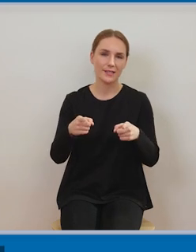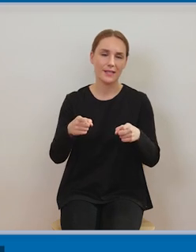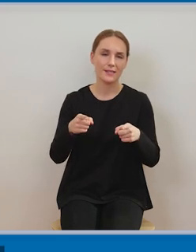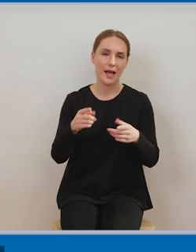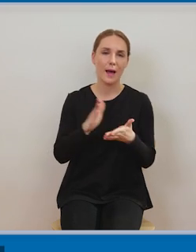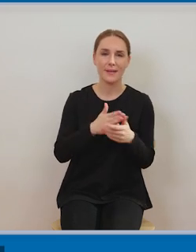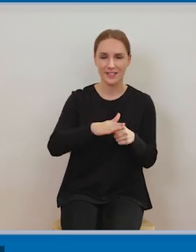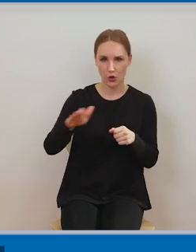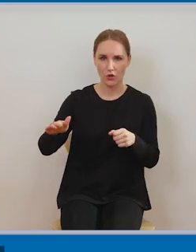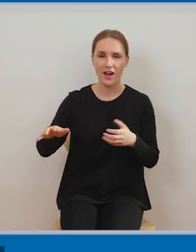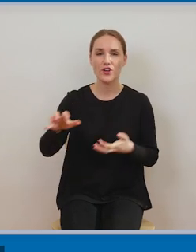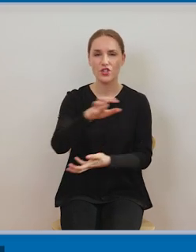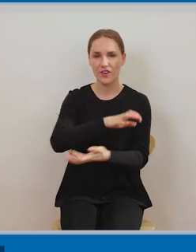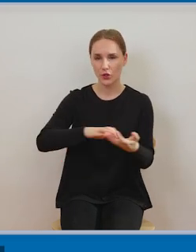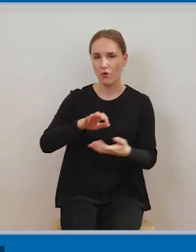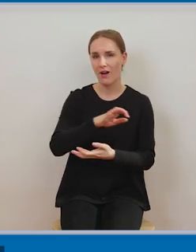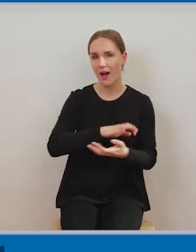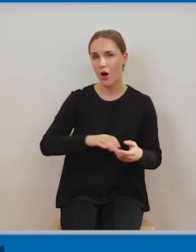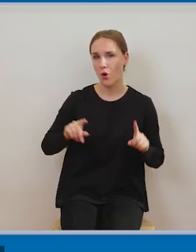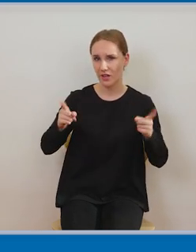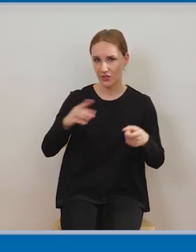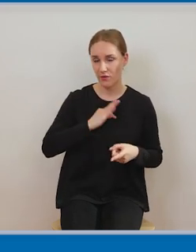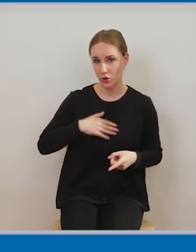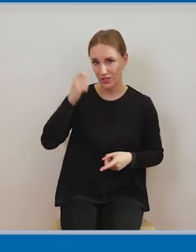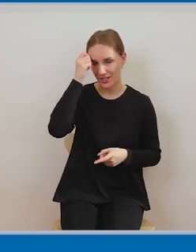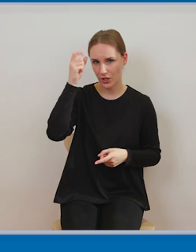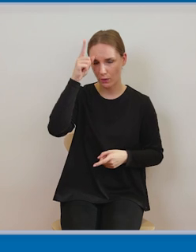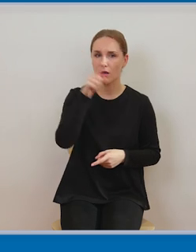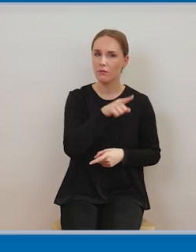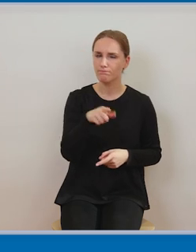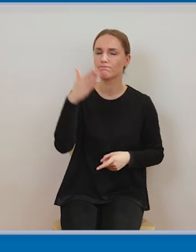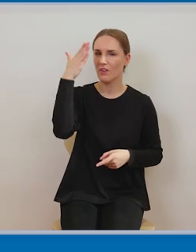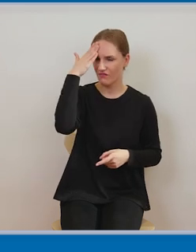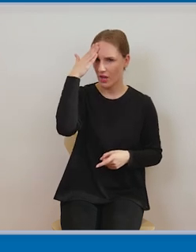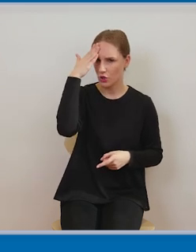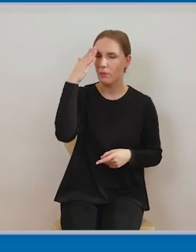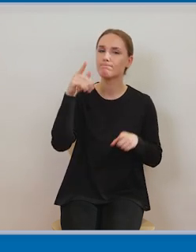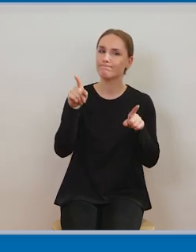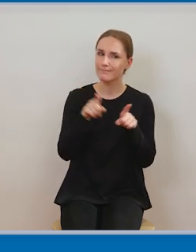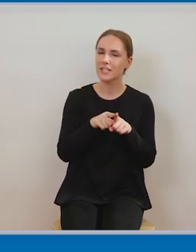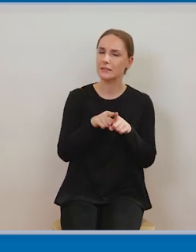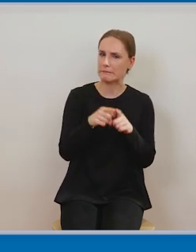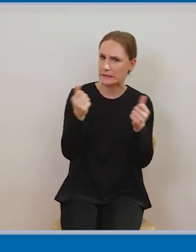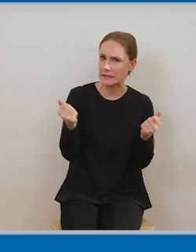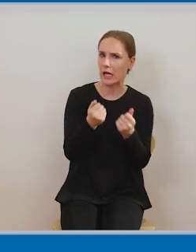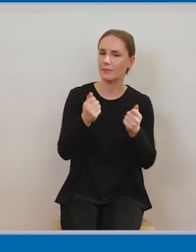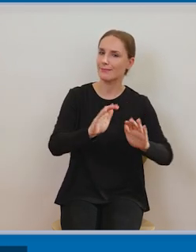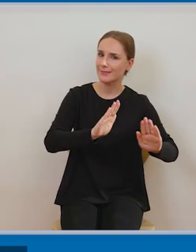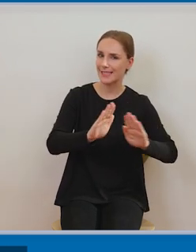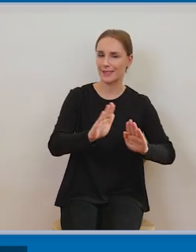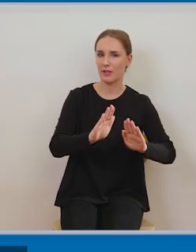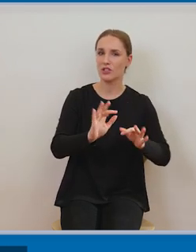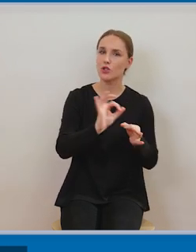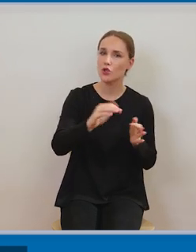te szczególne potrzeby osób z niepełnosprawnościami zostały uwzględnione w przepisach, które umożliwiają,